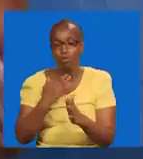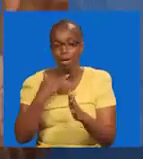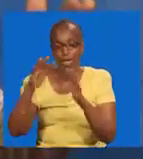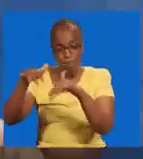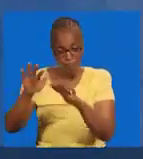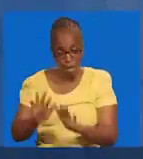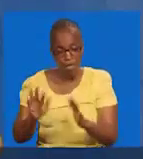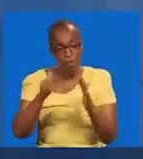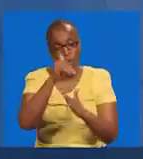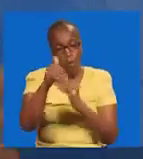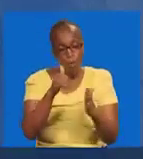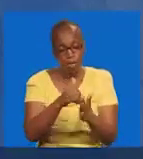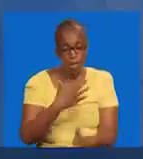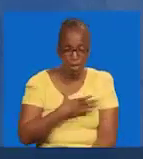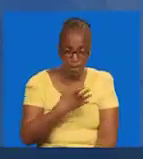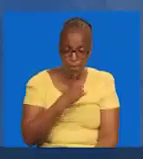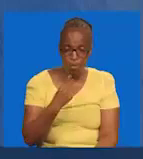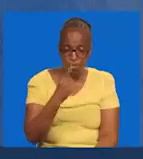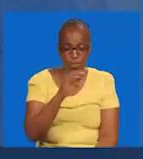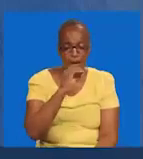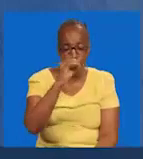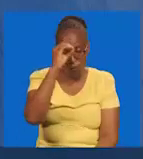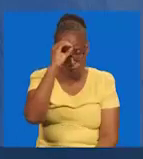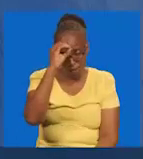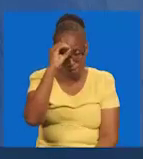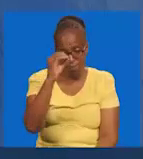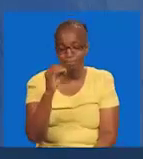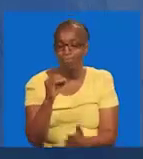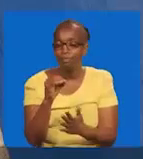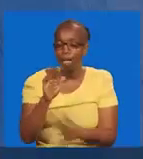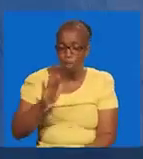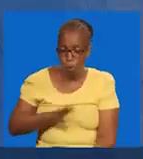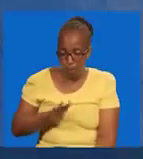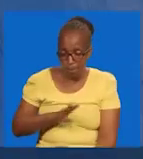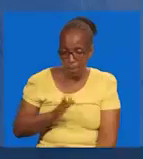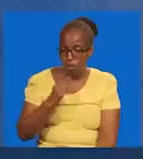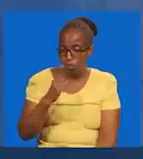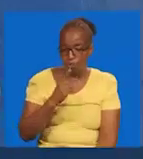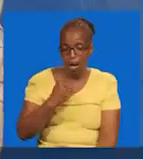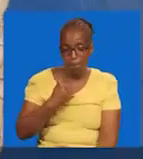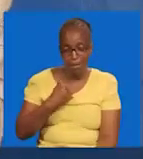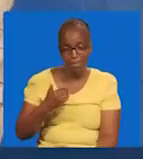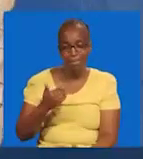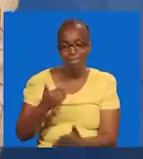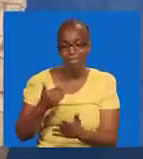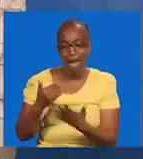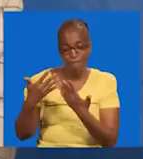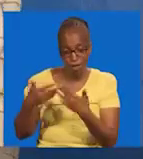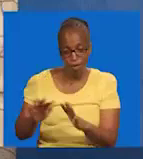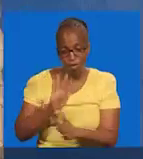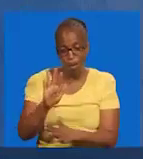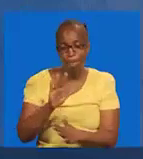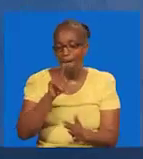umeshaw msindikisha. Wale watoto ambayo wameachwa na baba zao. Wale wamama ambayo wameachwa na mabwana